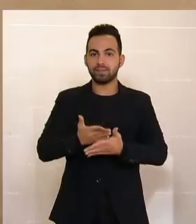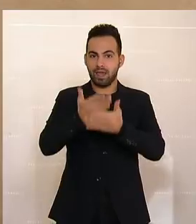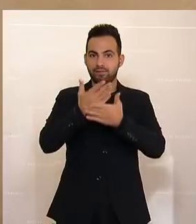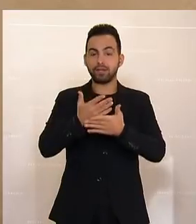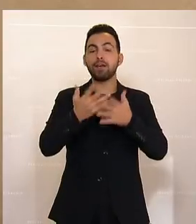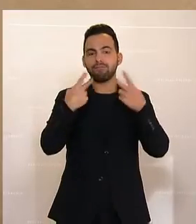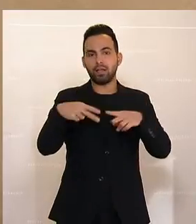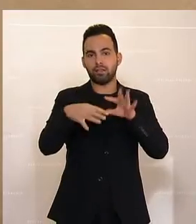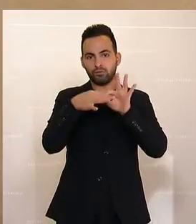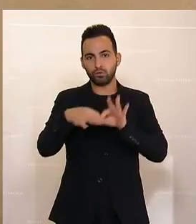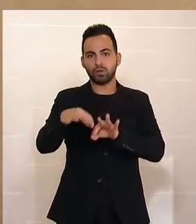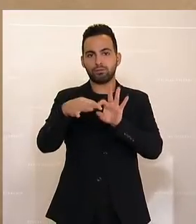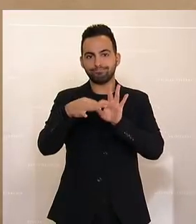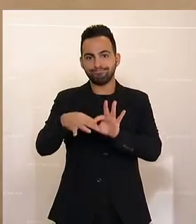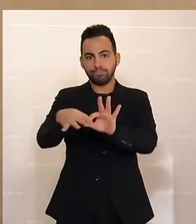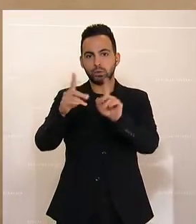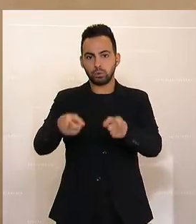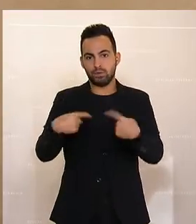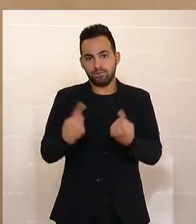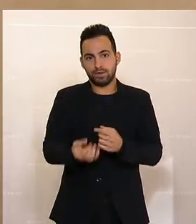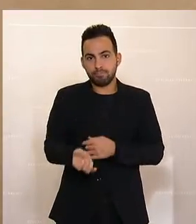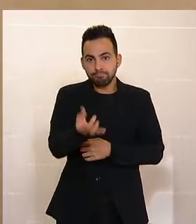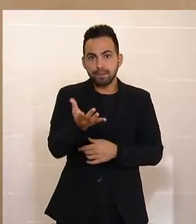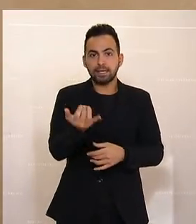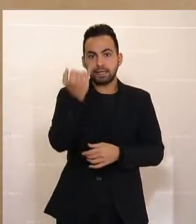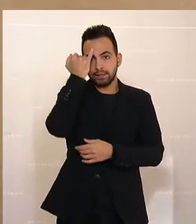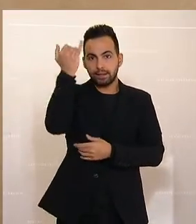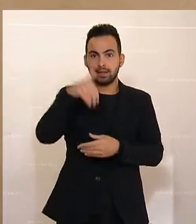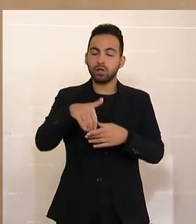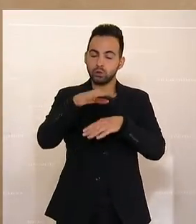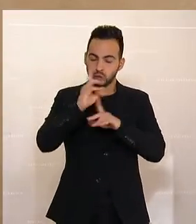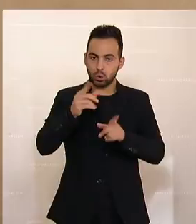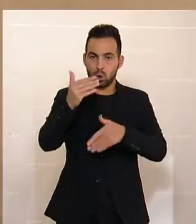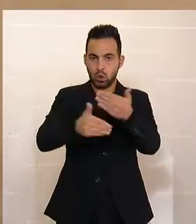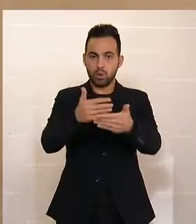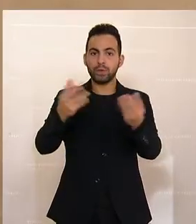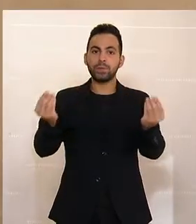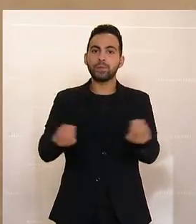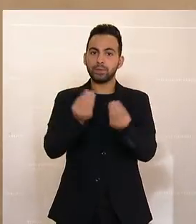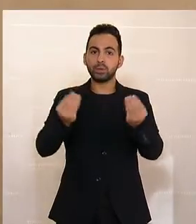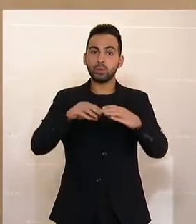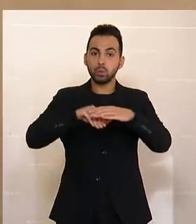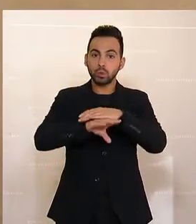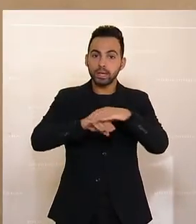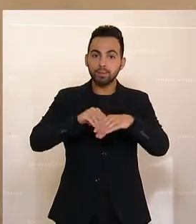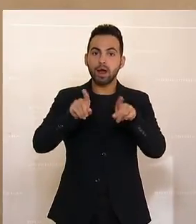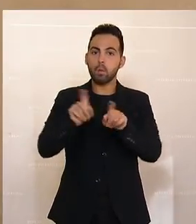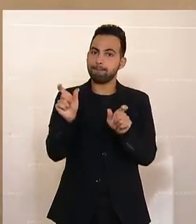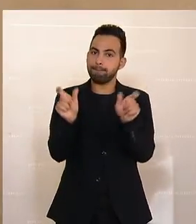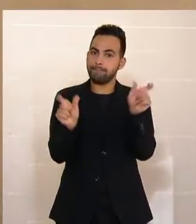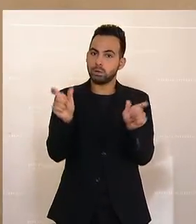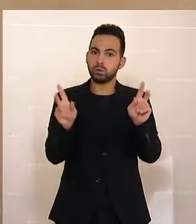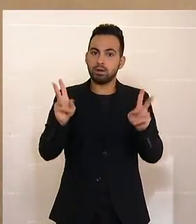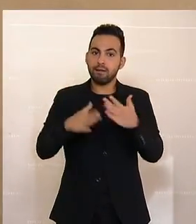hier anregen, durchzuführen, um Unternehmen, um Personen